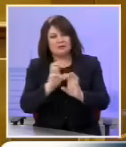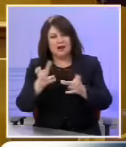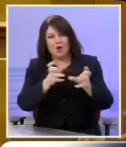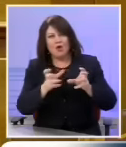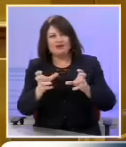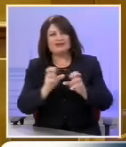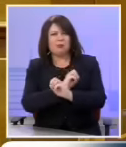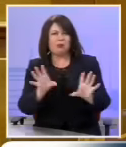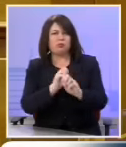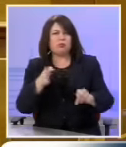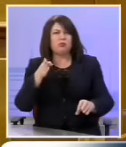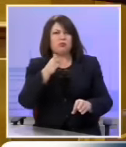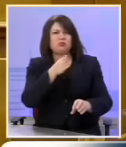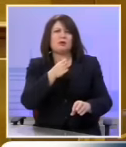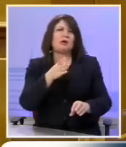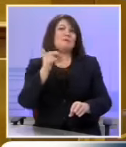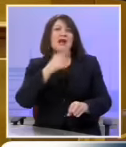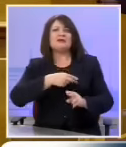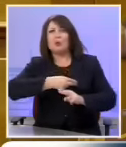της τηλεοπτικής μυθοποίησης